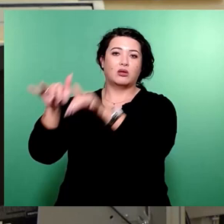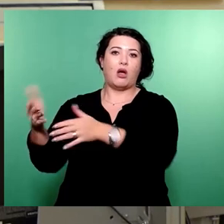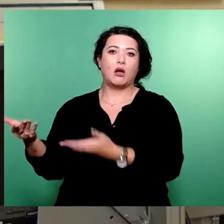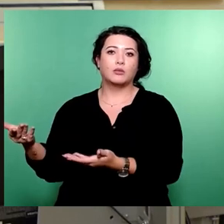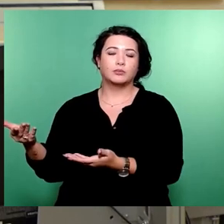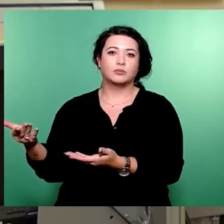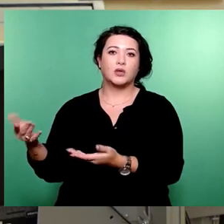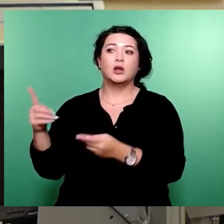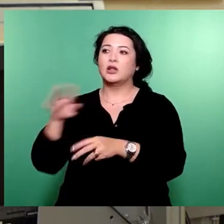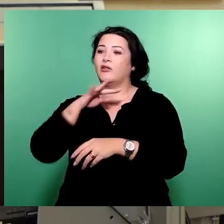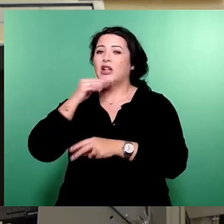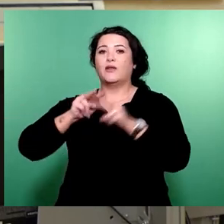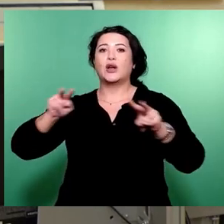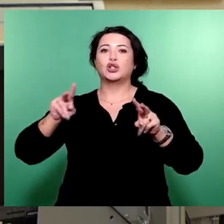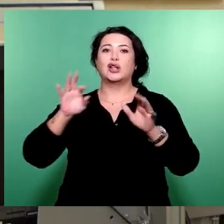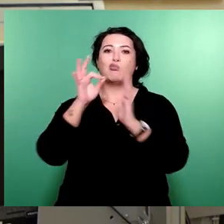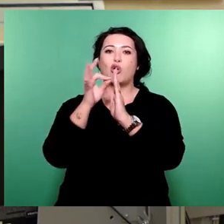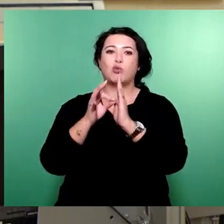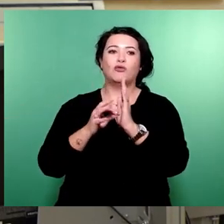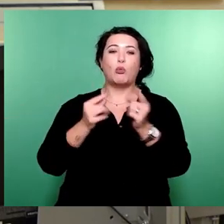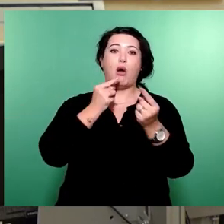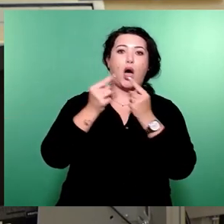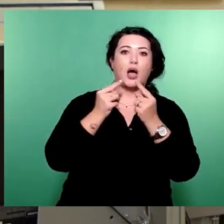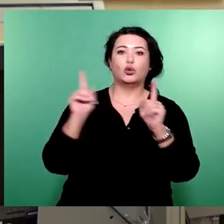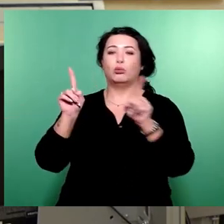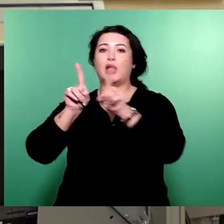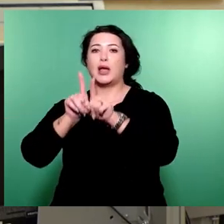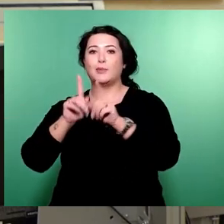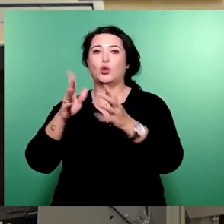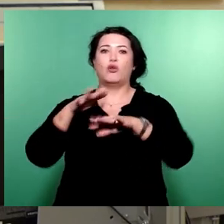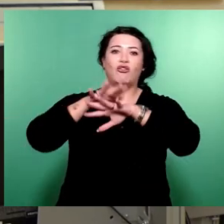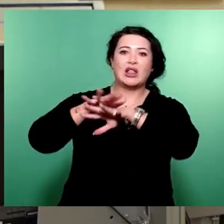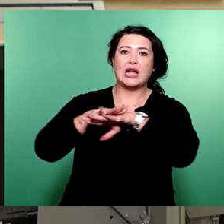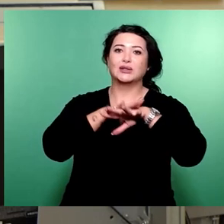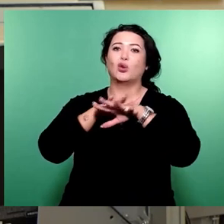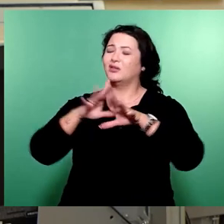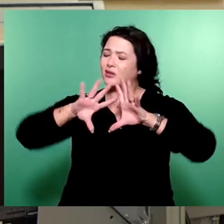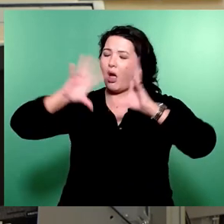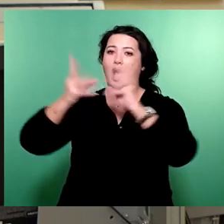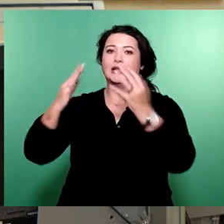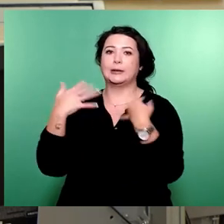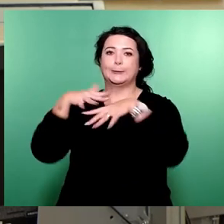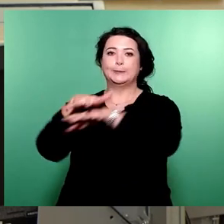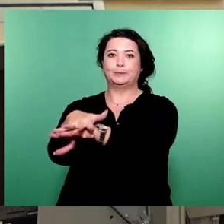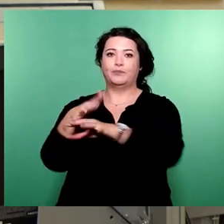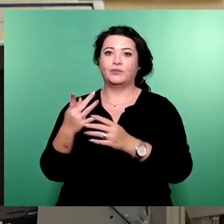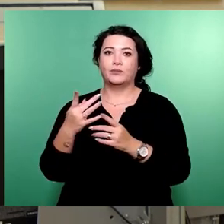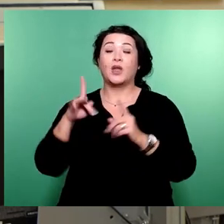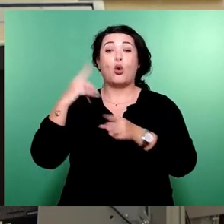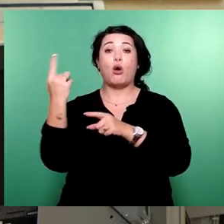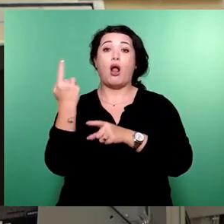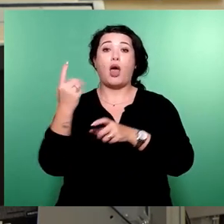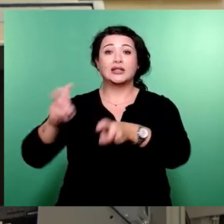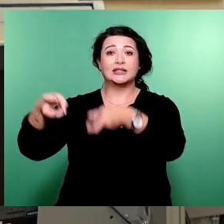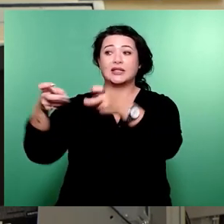von Beratung, Begegnung, Unterstützung und Vernetzung in sich vereint. Und Alleinerziehende sind in vielfacher